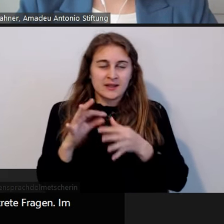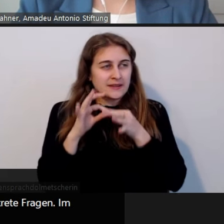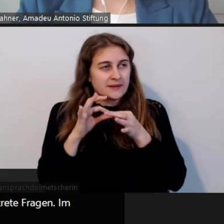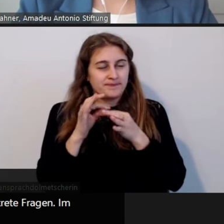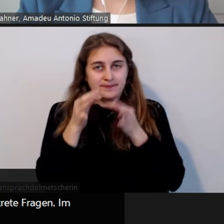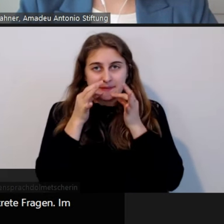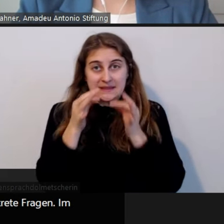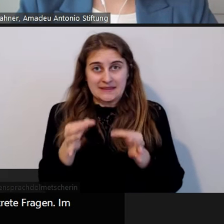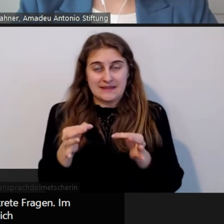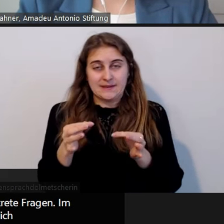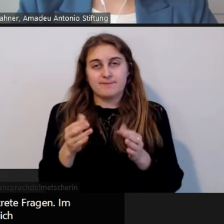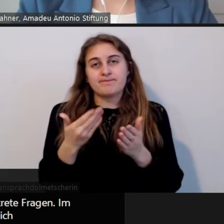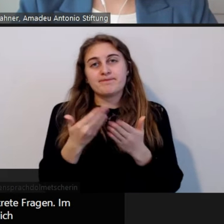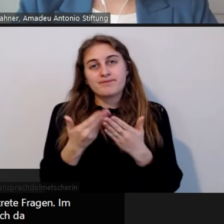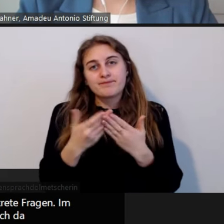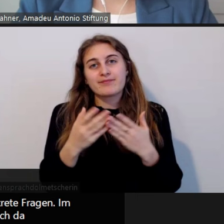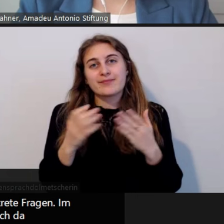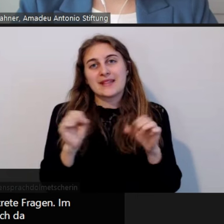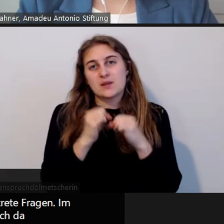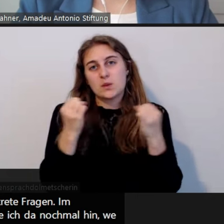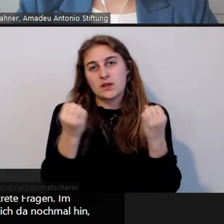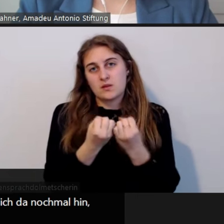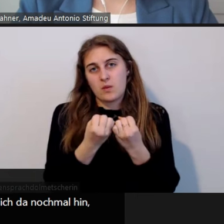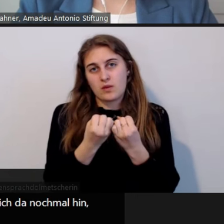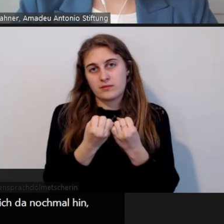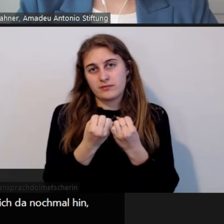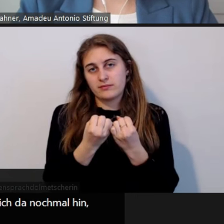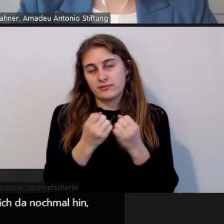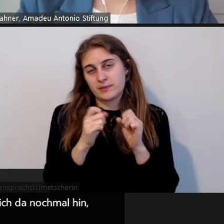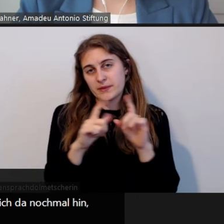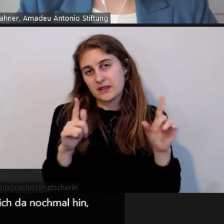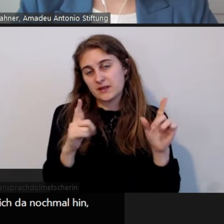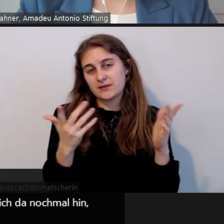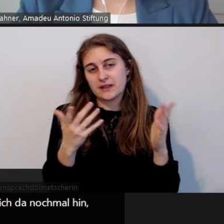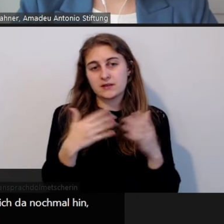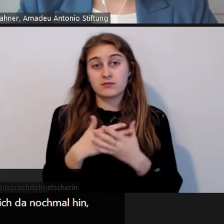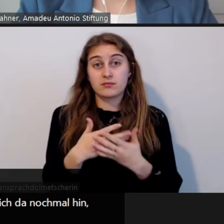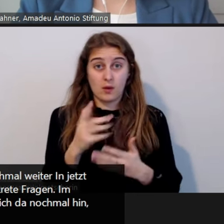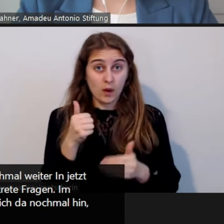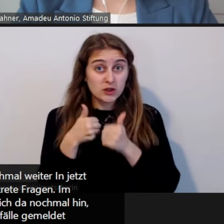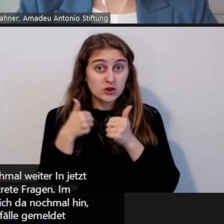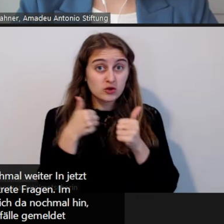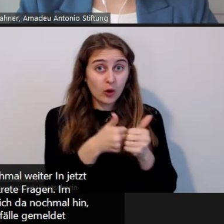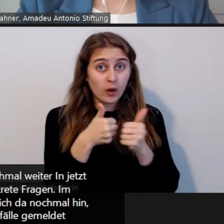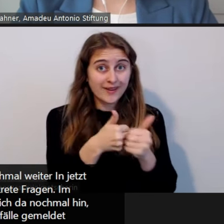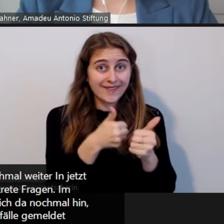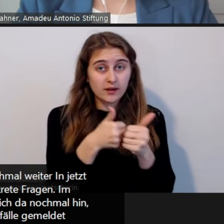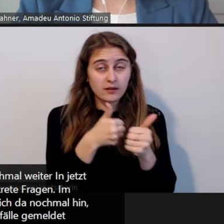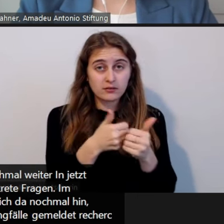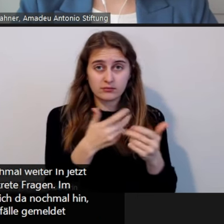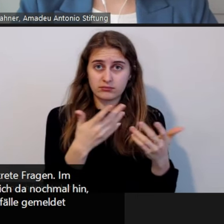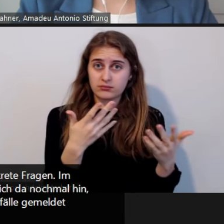noch mal. Dann gehe ich da noch mal hin, wenn es für euch okay ist. Wurden auch Stalking-Fälle gemeldet, recherchiert,